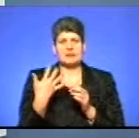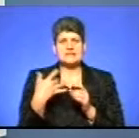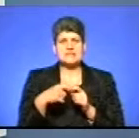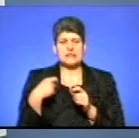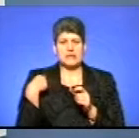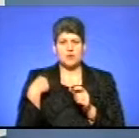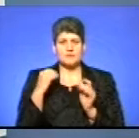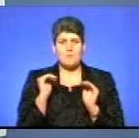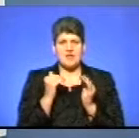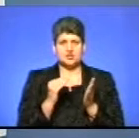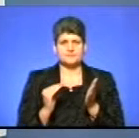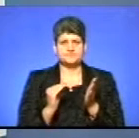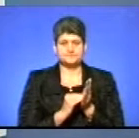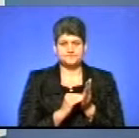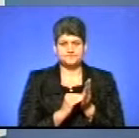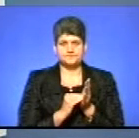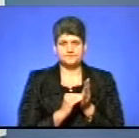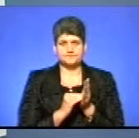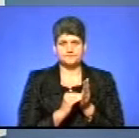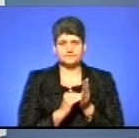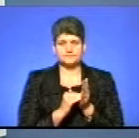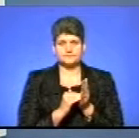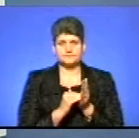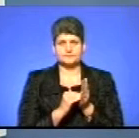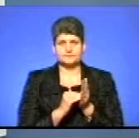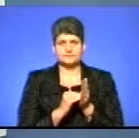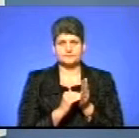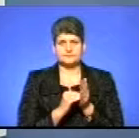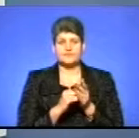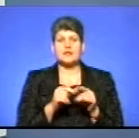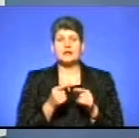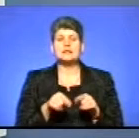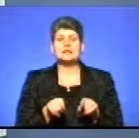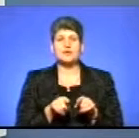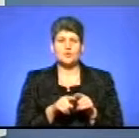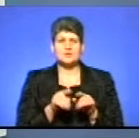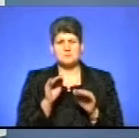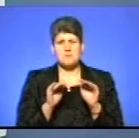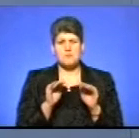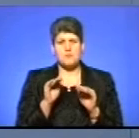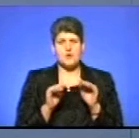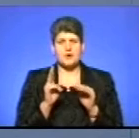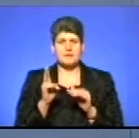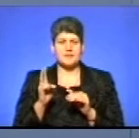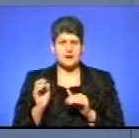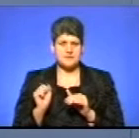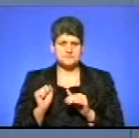кілометрів. От швидкість, де допустимою є. Також похибка, тобто згідно